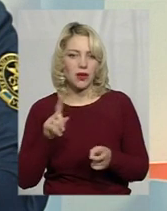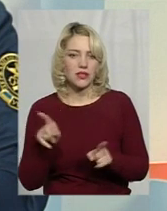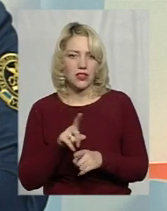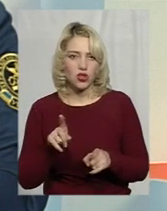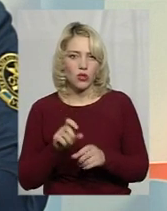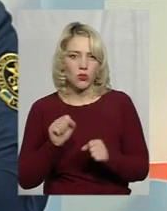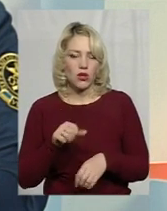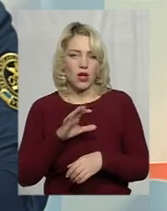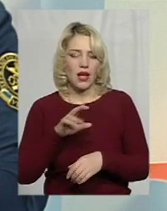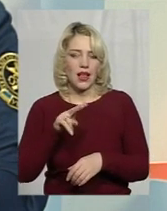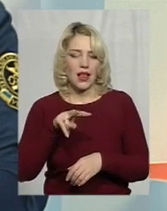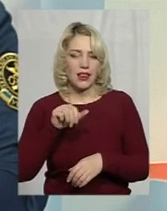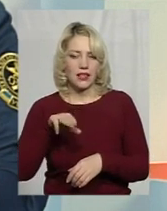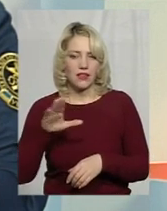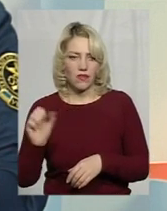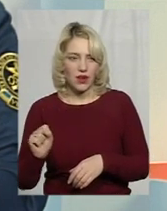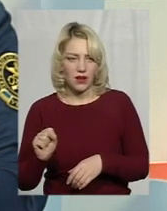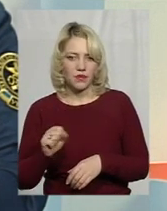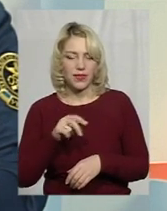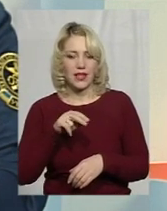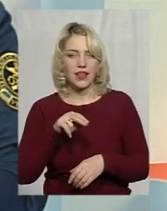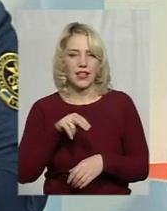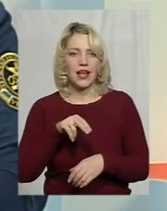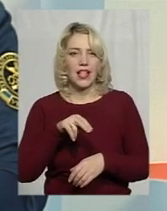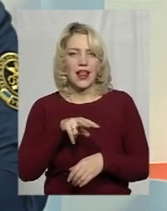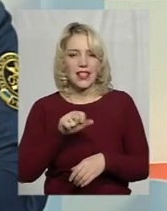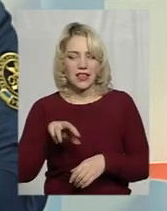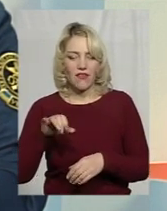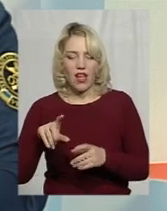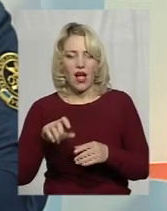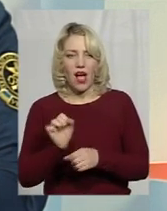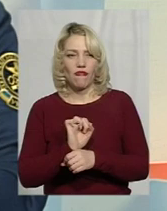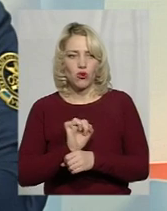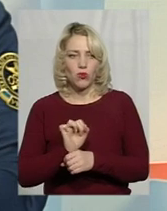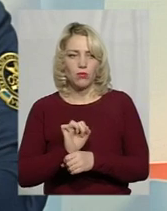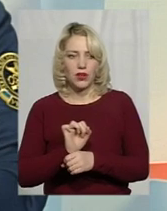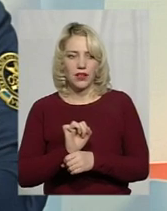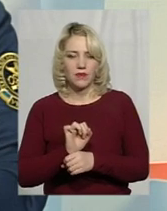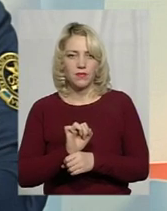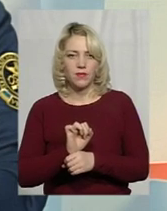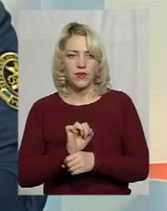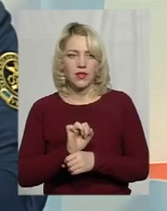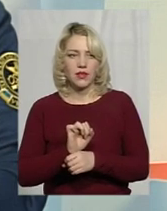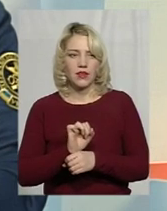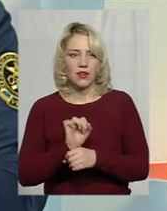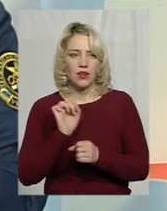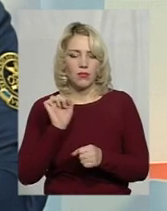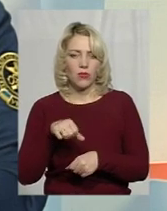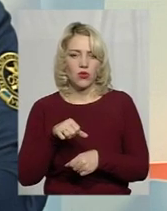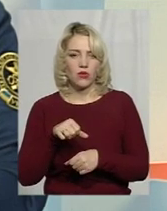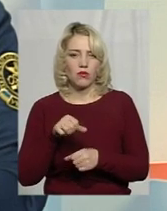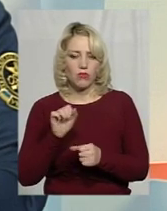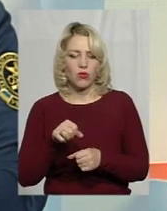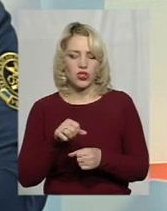Литву, литовські автомобілі через регітру зняти онлайн, не